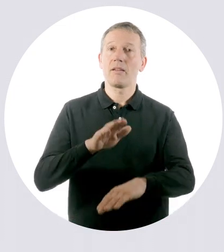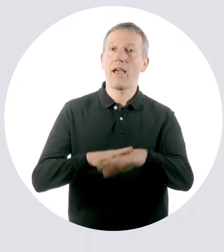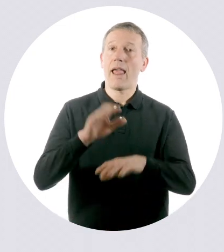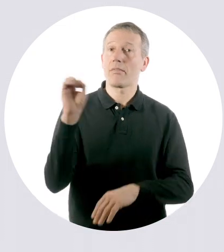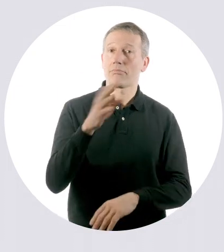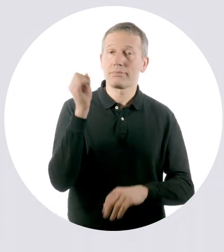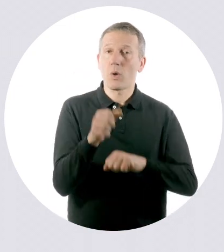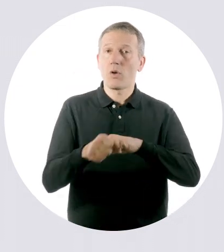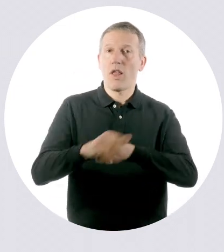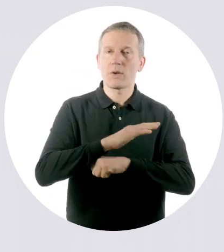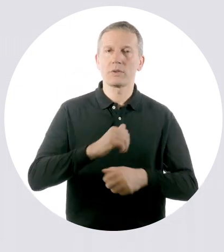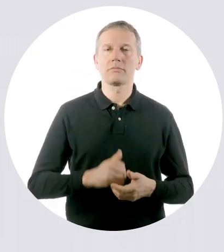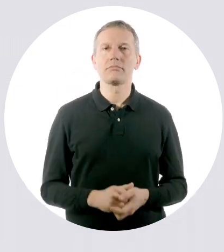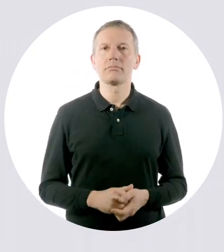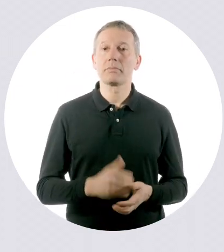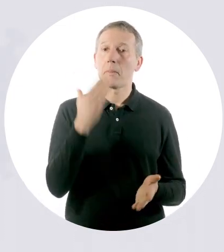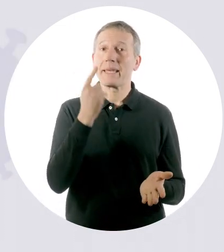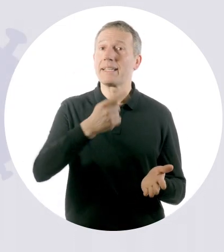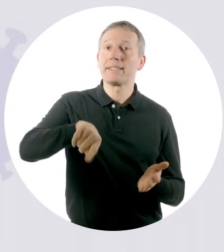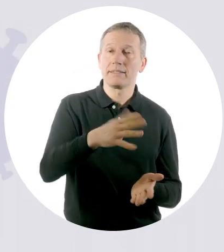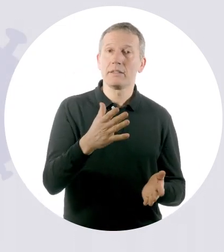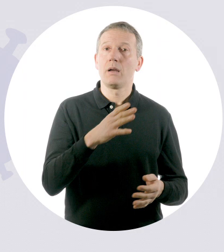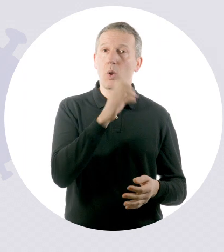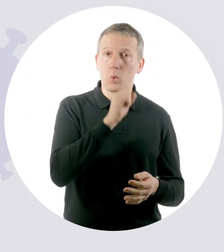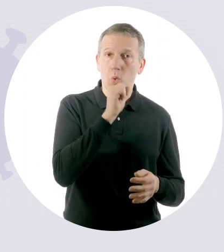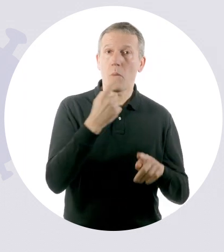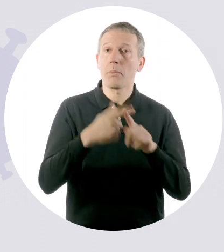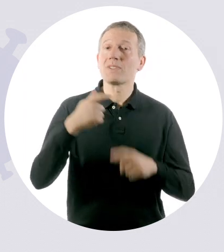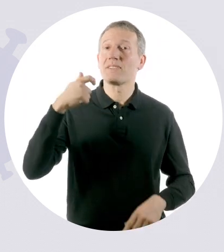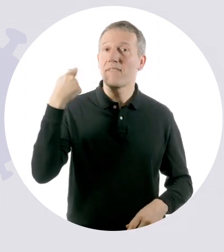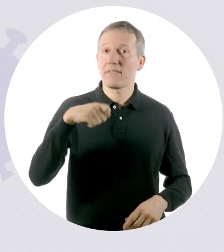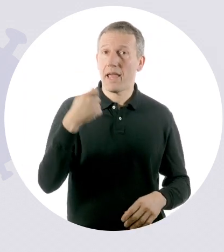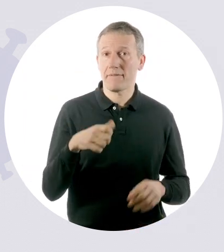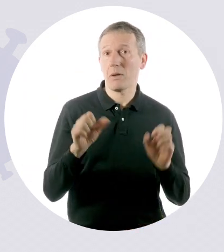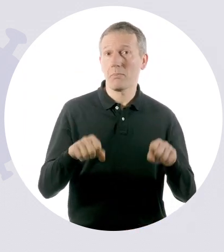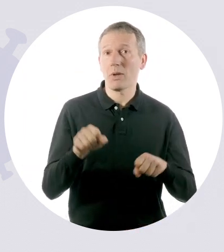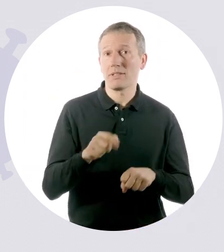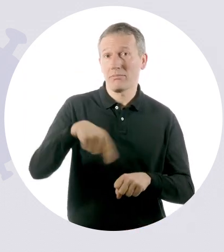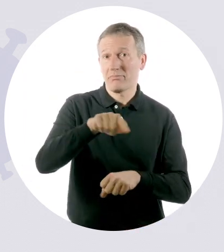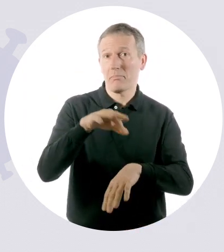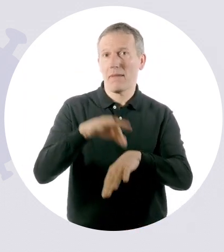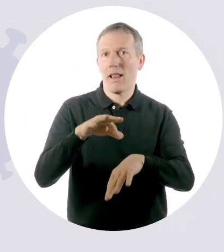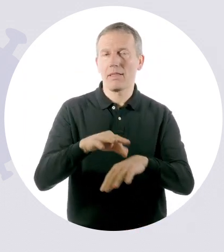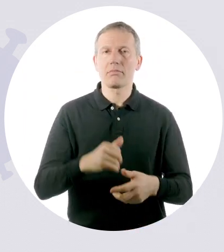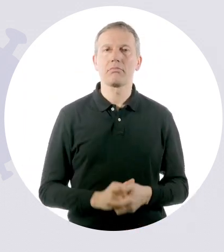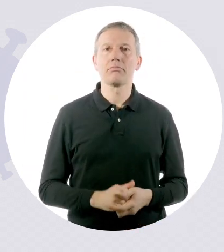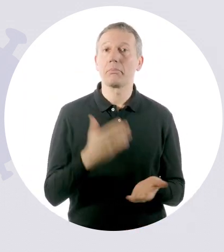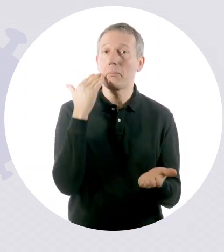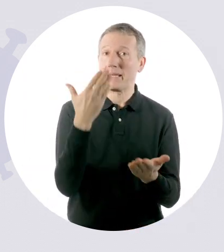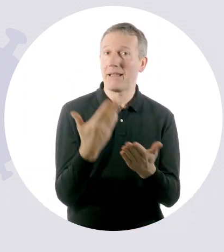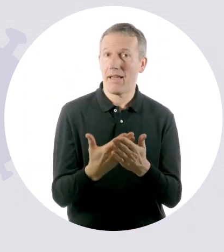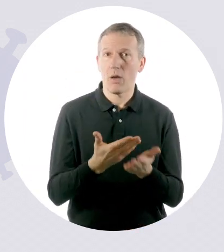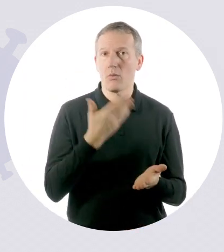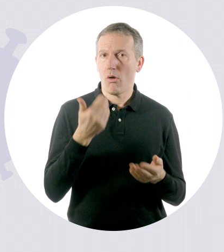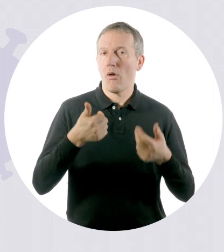Alerte coronavirus. Si vous avez de la toux et de la fièvre, vous êtes peut-être malade. Dans